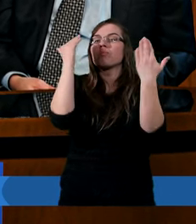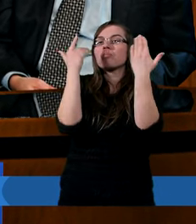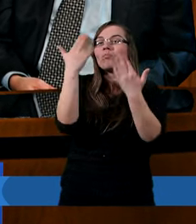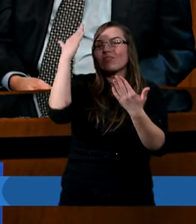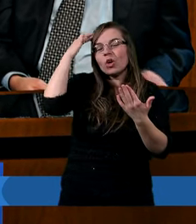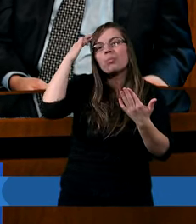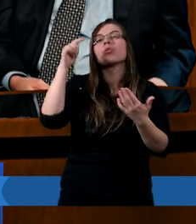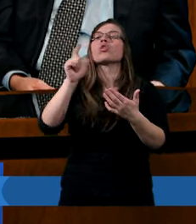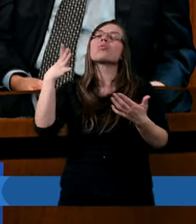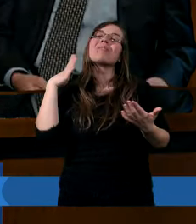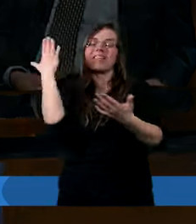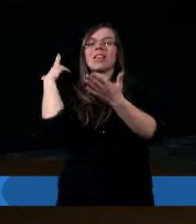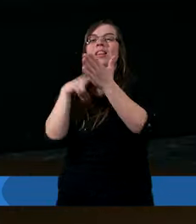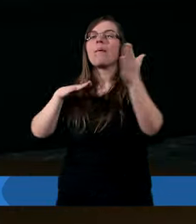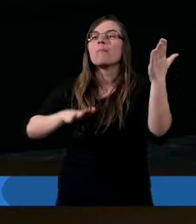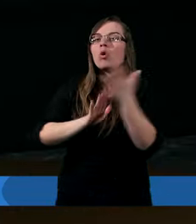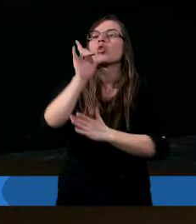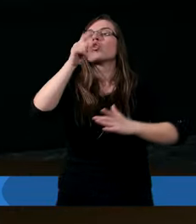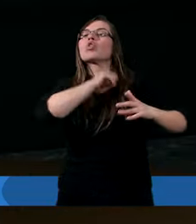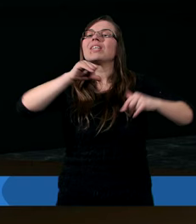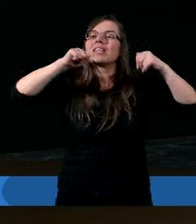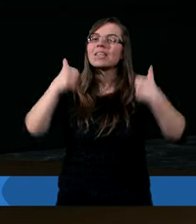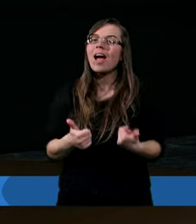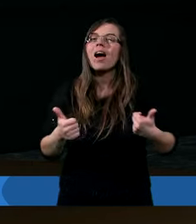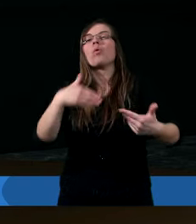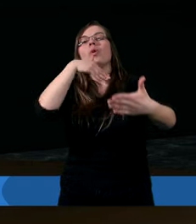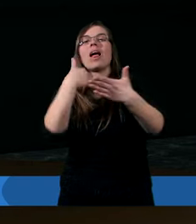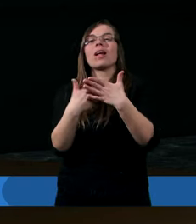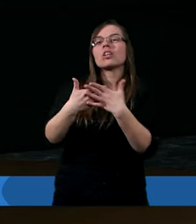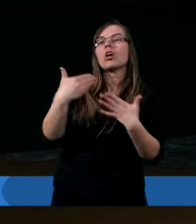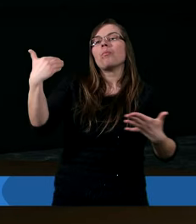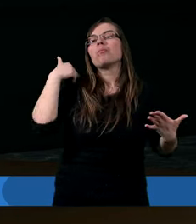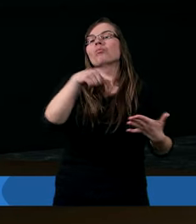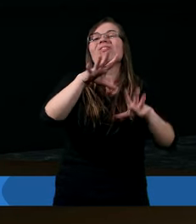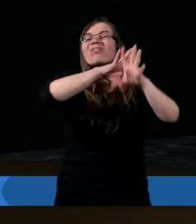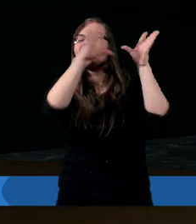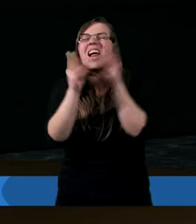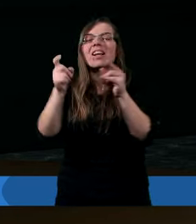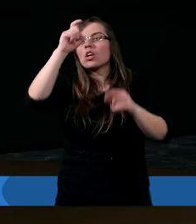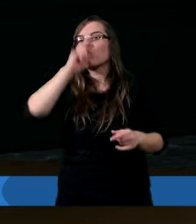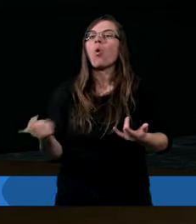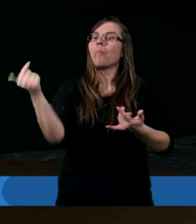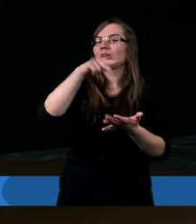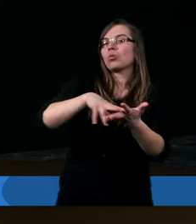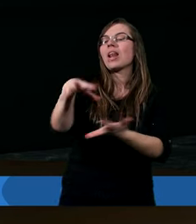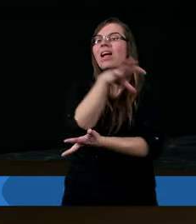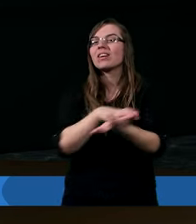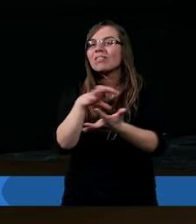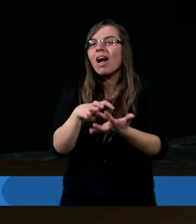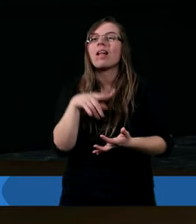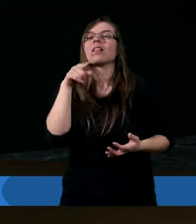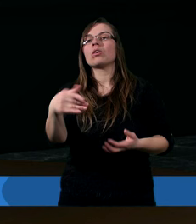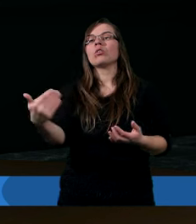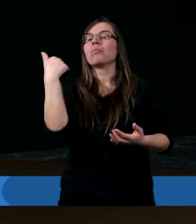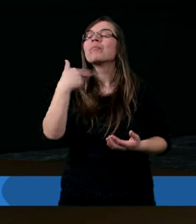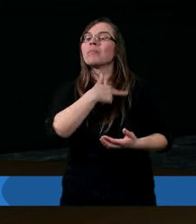co było na początku, co się stało, dlaczego to wszelkie zło przyszło na świat. I On nam